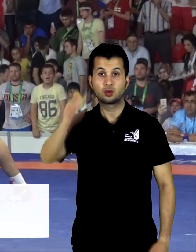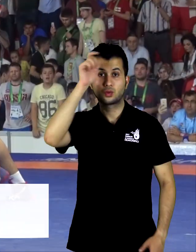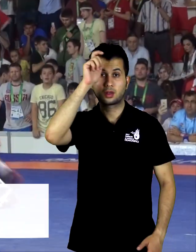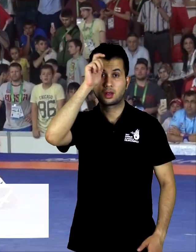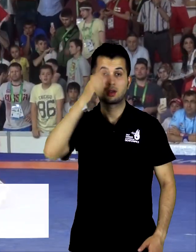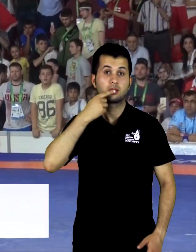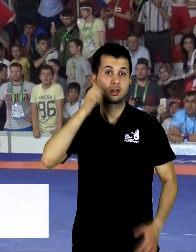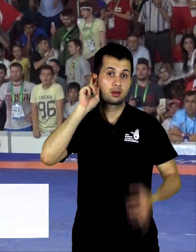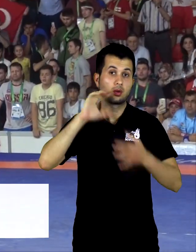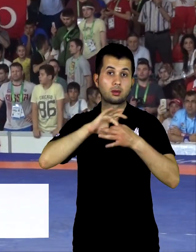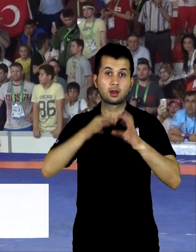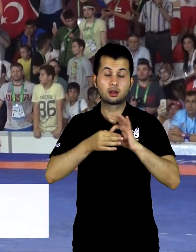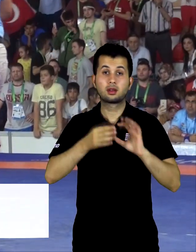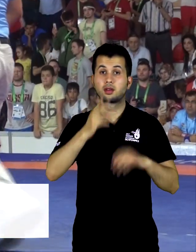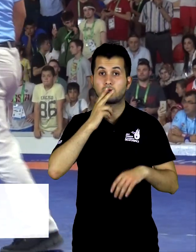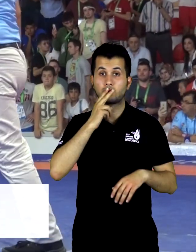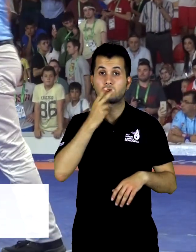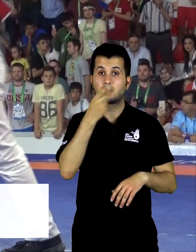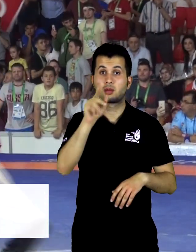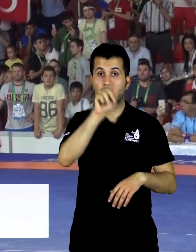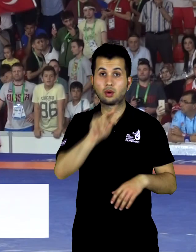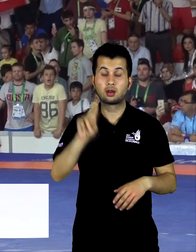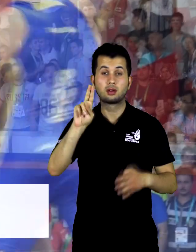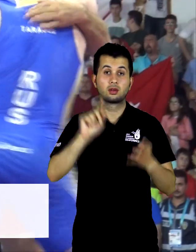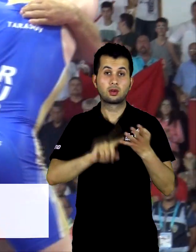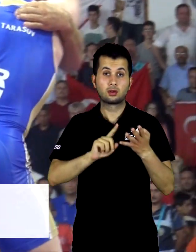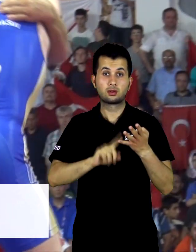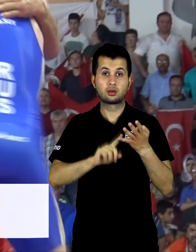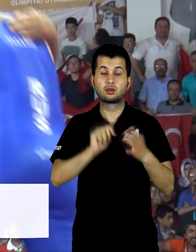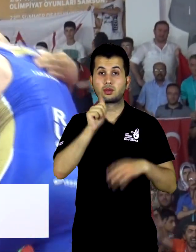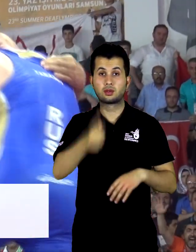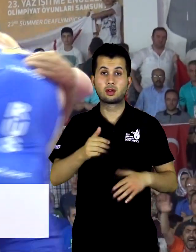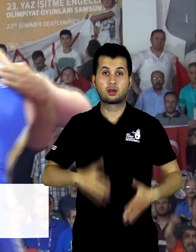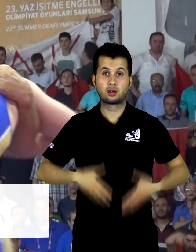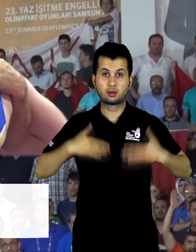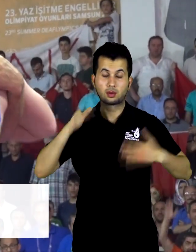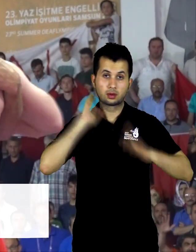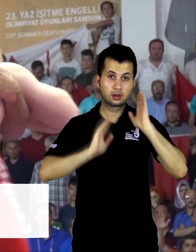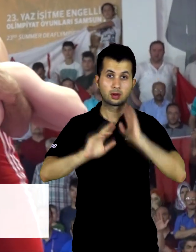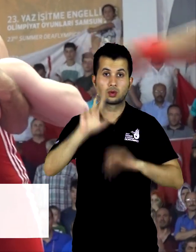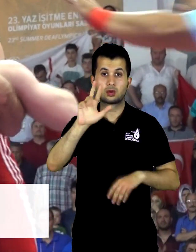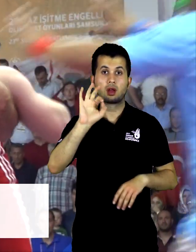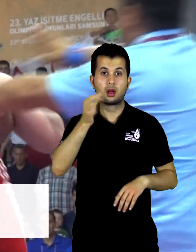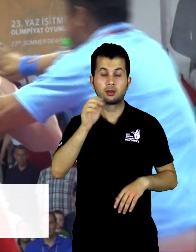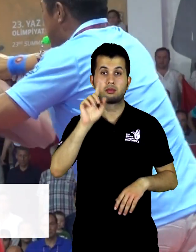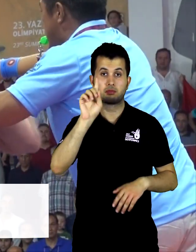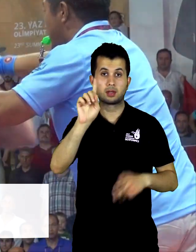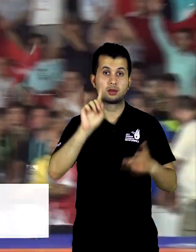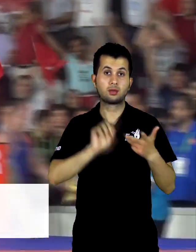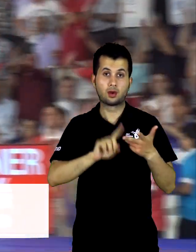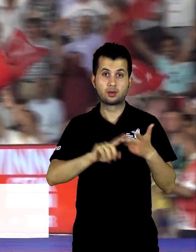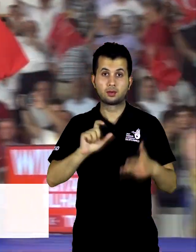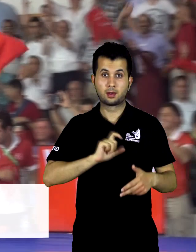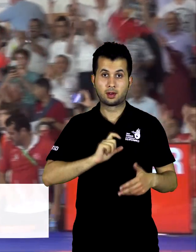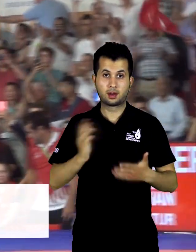Türkiye, Deflimpik Samsun 2017'nin dördüncü gününde Greco-Romen güreşte 3 altın, 1 bronz çıkardı.